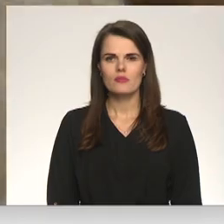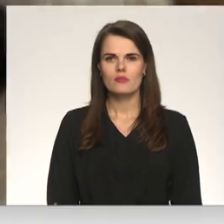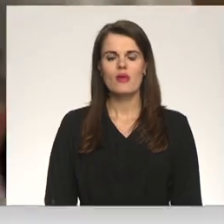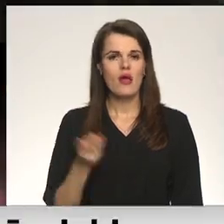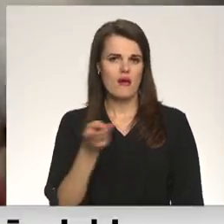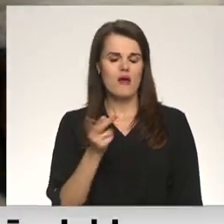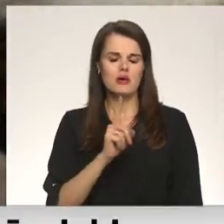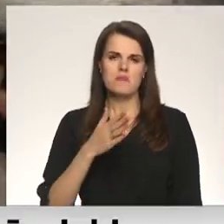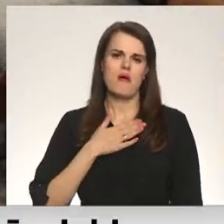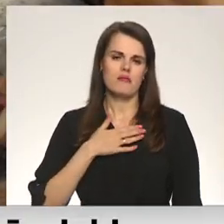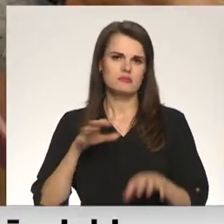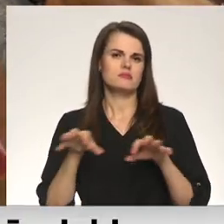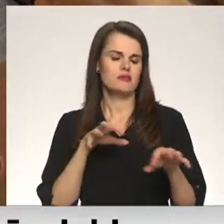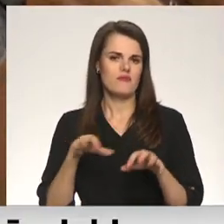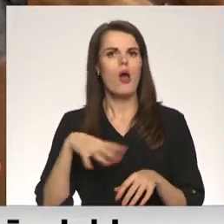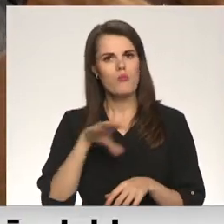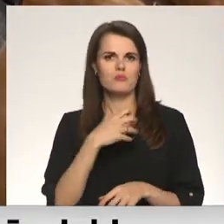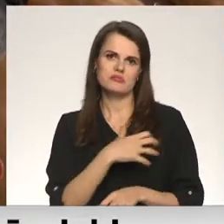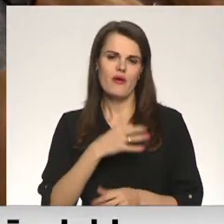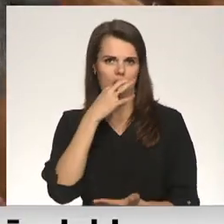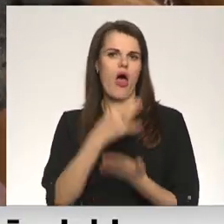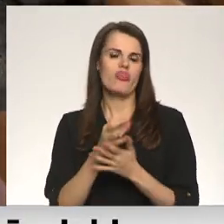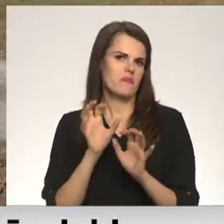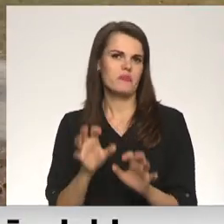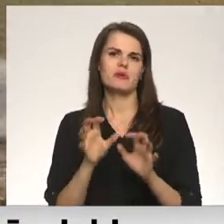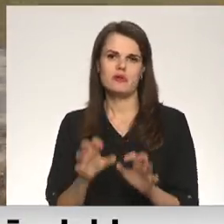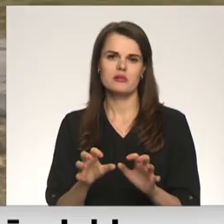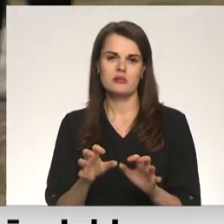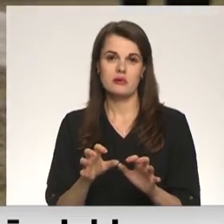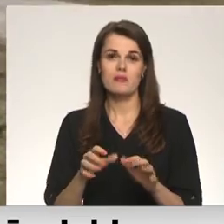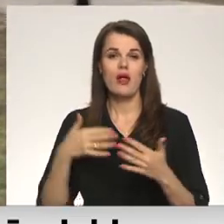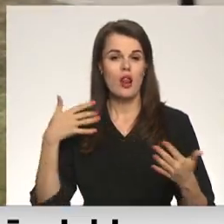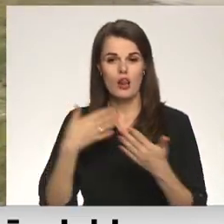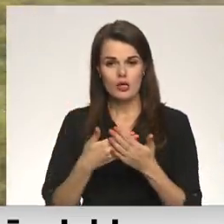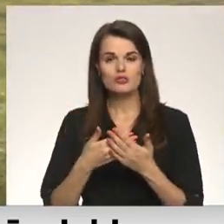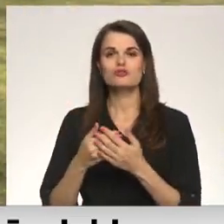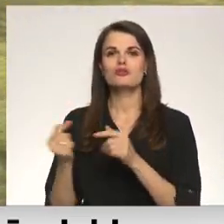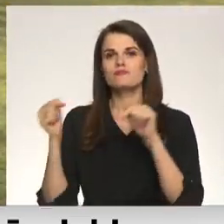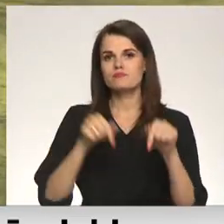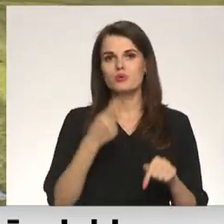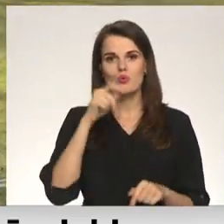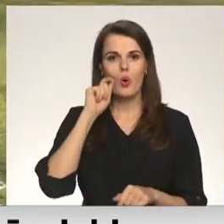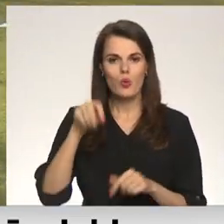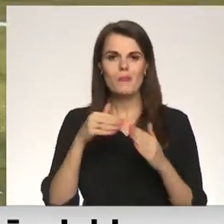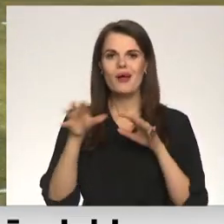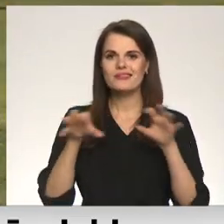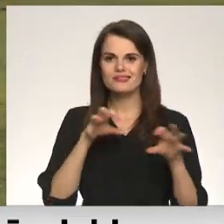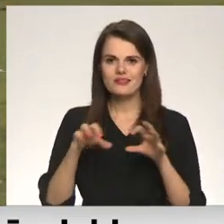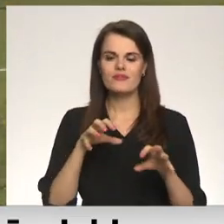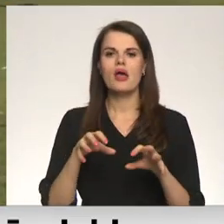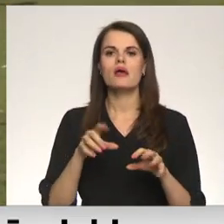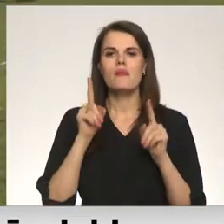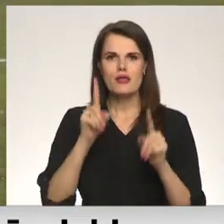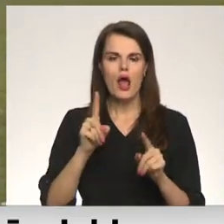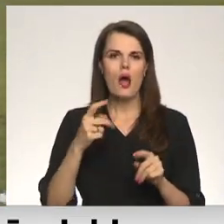Šie ir mūsu dzīvnieki un mums par viņiem jāuzņemas atbildība. Līdz šim, ieceļojot no Ukrainas, maidzīvniekiem bija jābūt